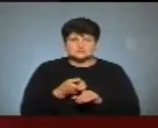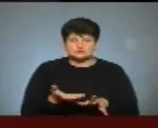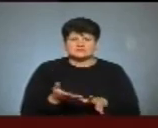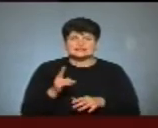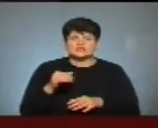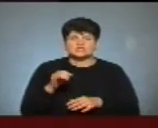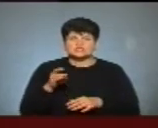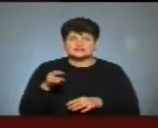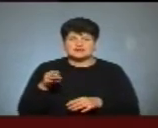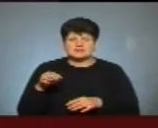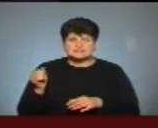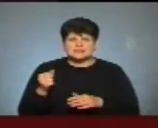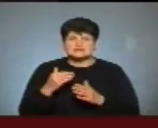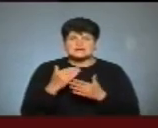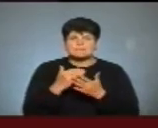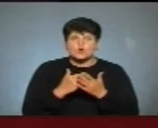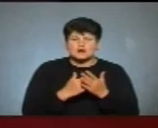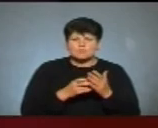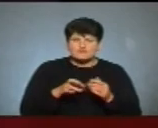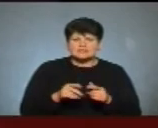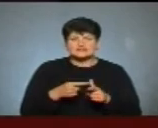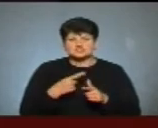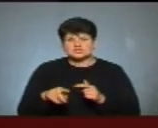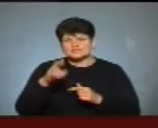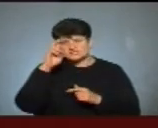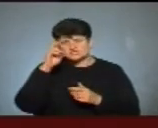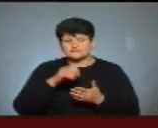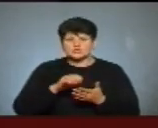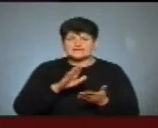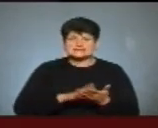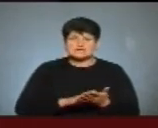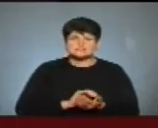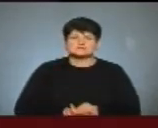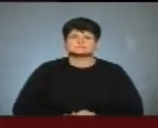діджиталізації та програмування, чи державної реєстрації?